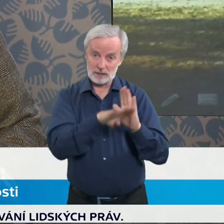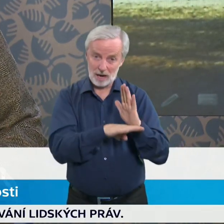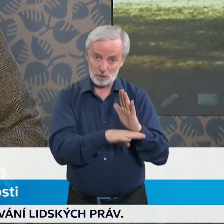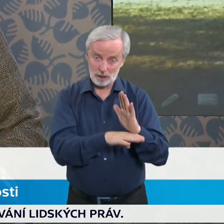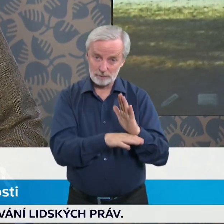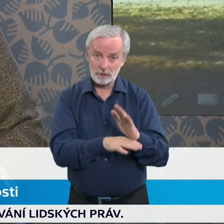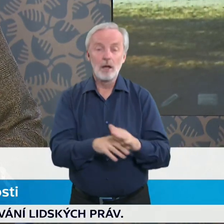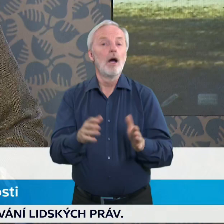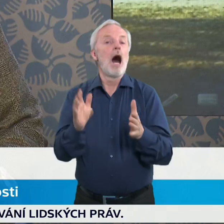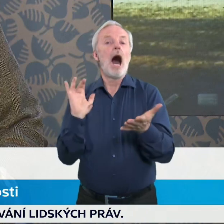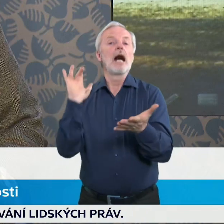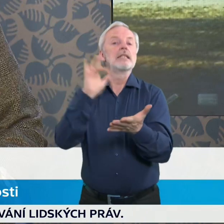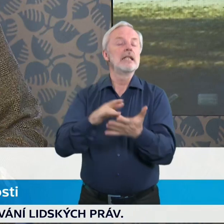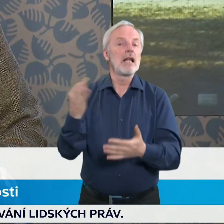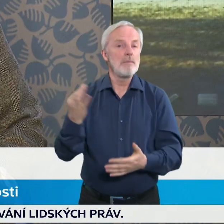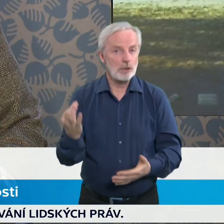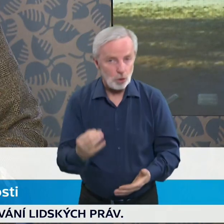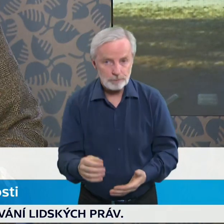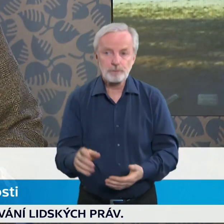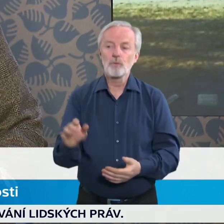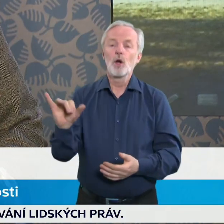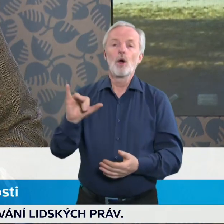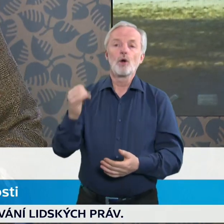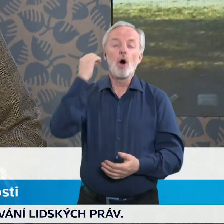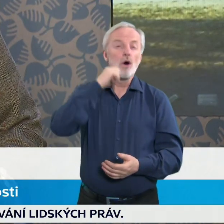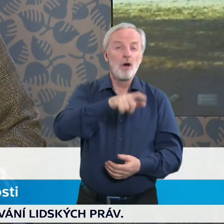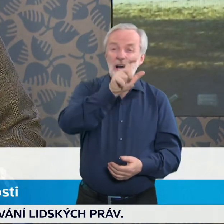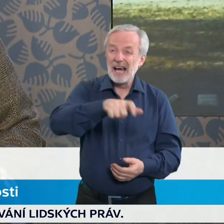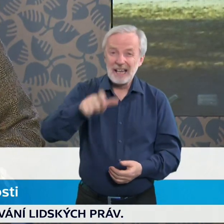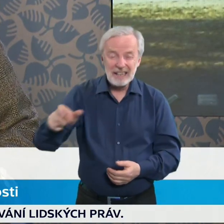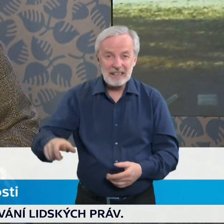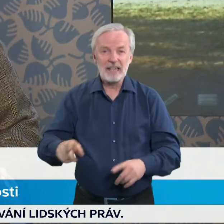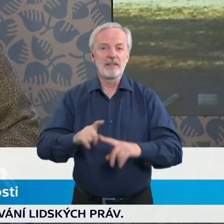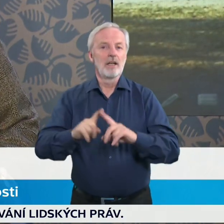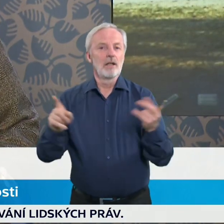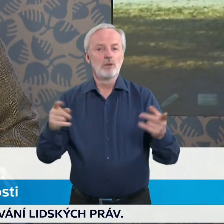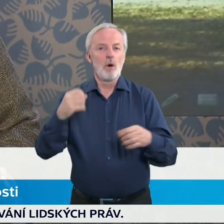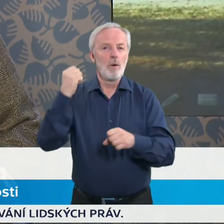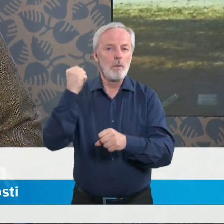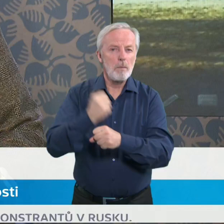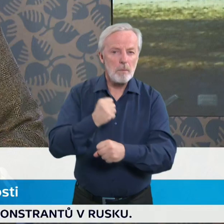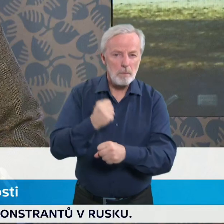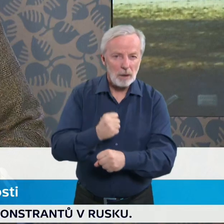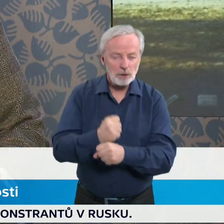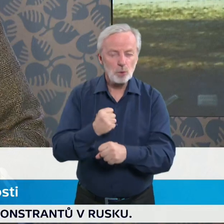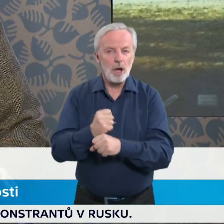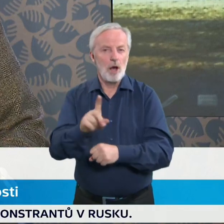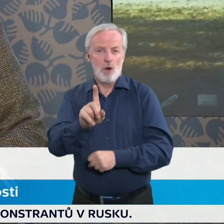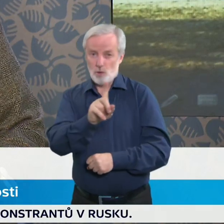zajistit ochranu širokému okruhu osob vykonávajících práci v soukromém i